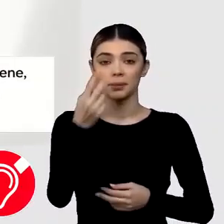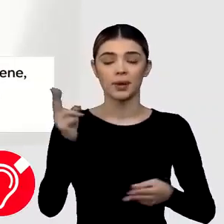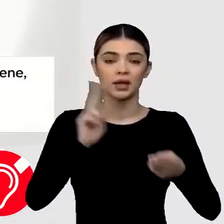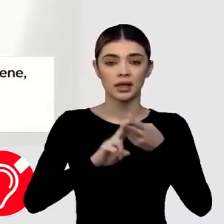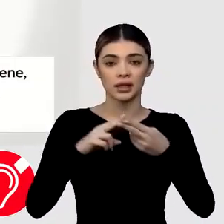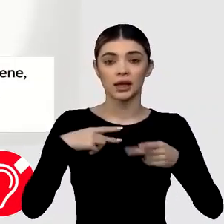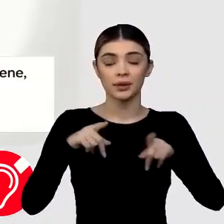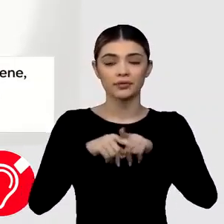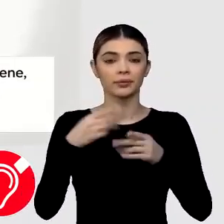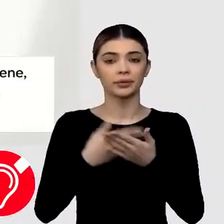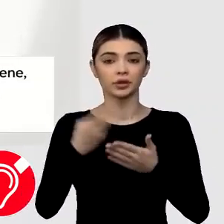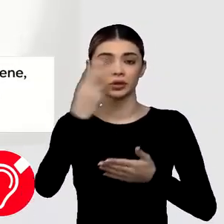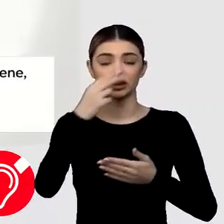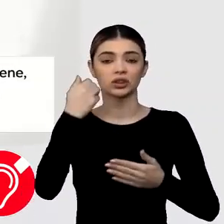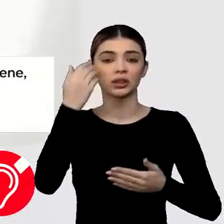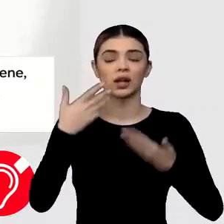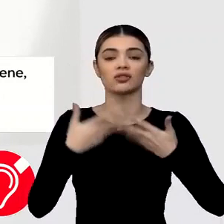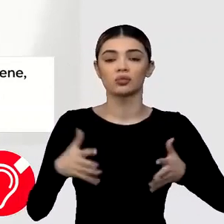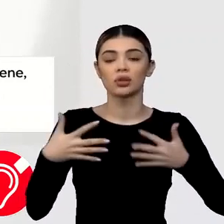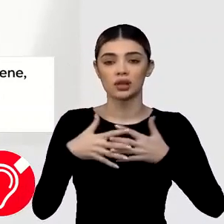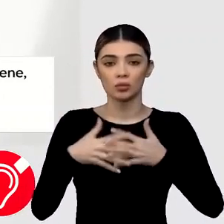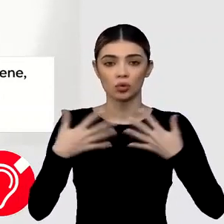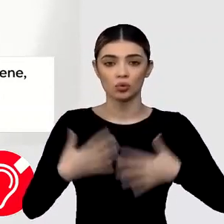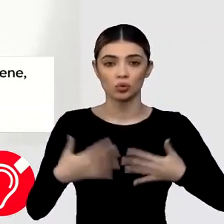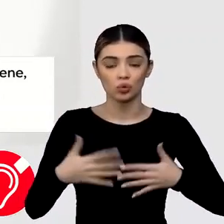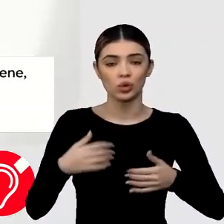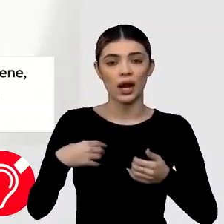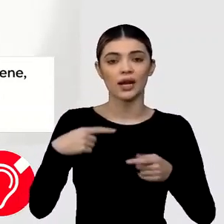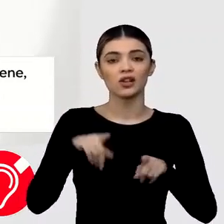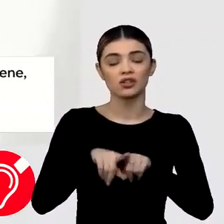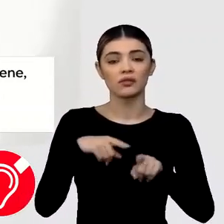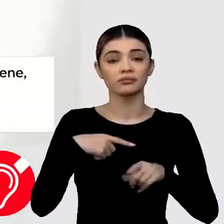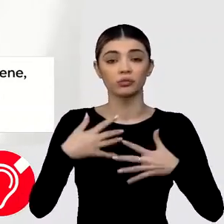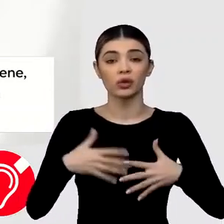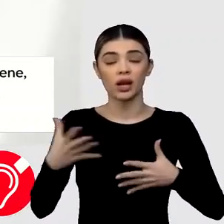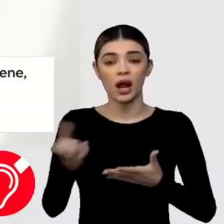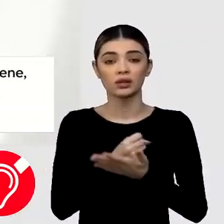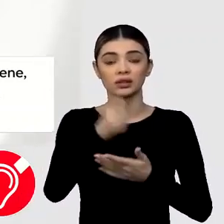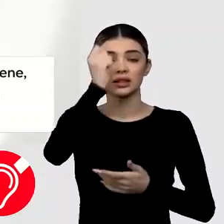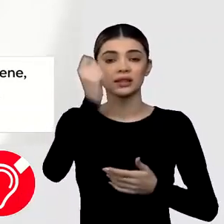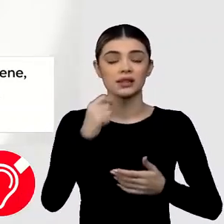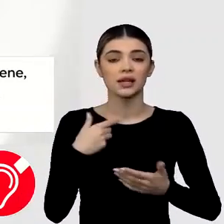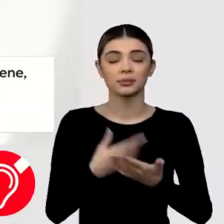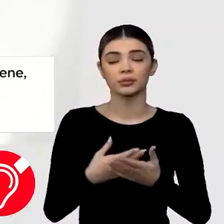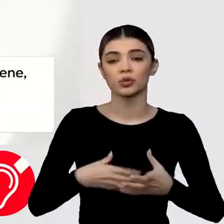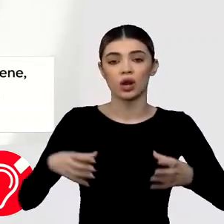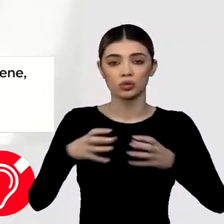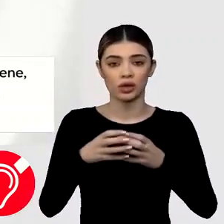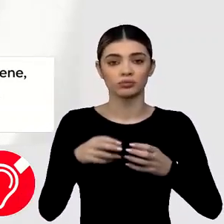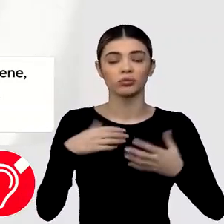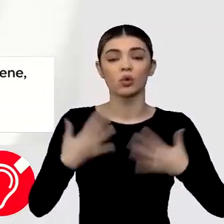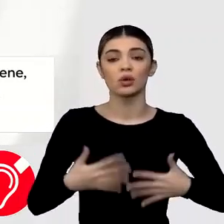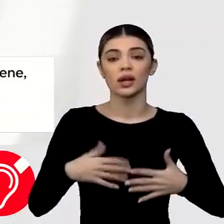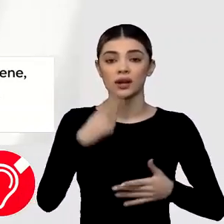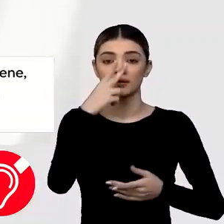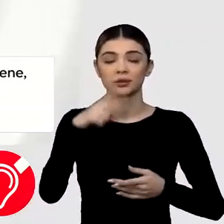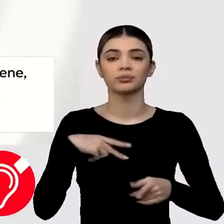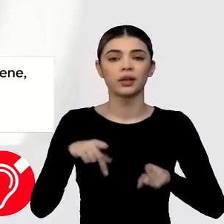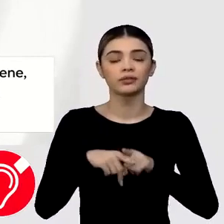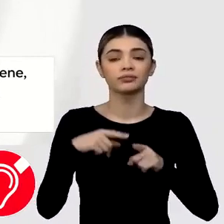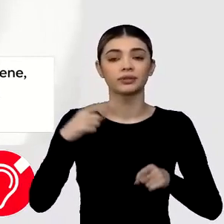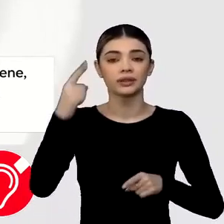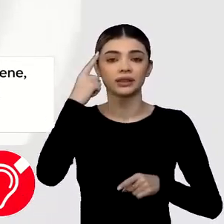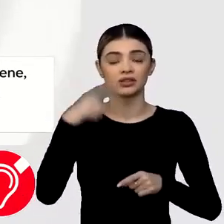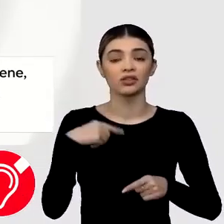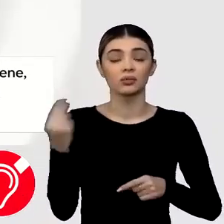prima reuniune de acest gen de la momentul invaziei Rusiei și de când Ucraina a primit statutul de țară candidată, Ucraina privește cu